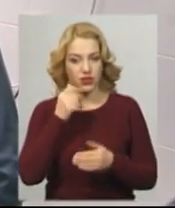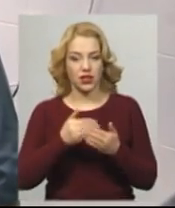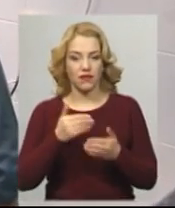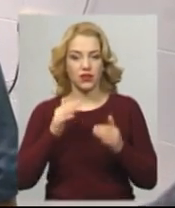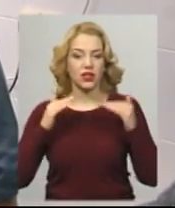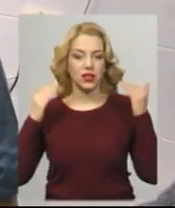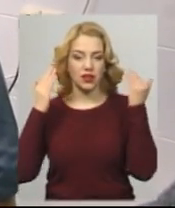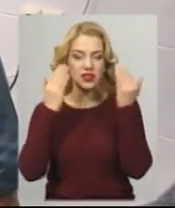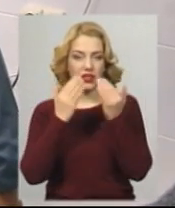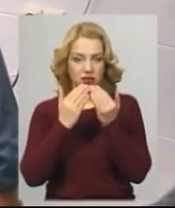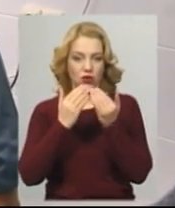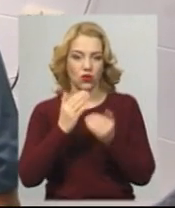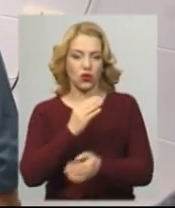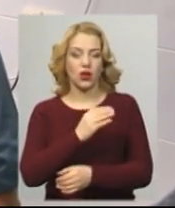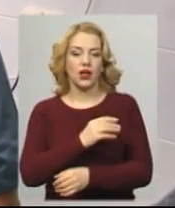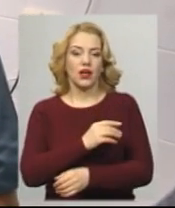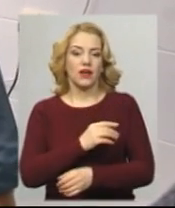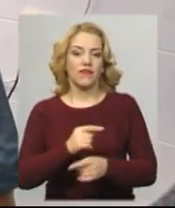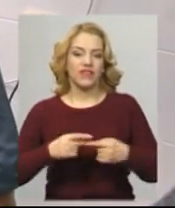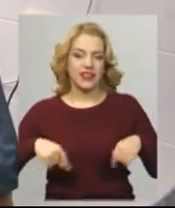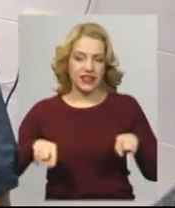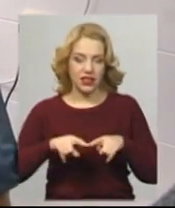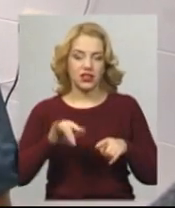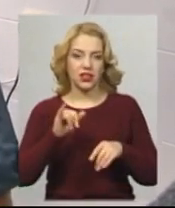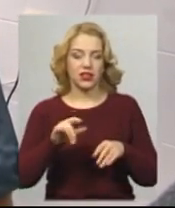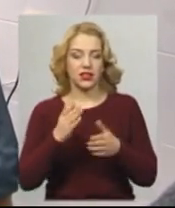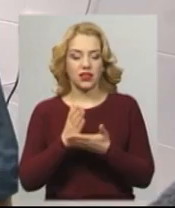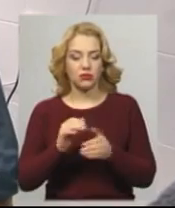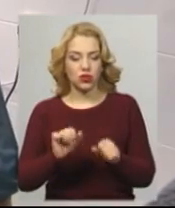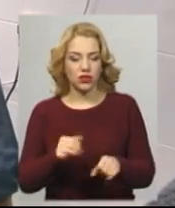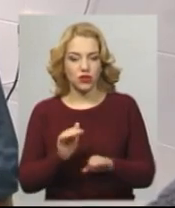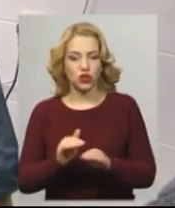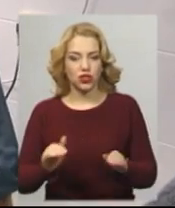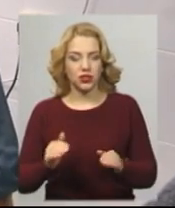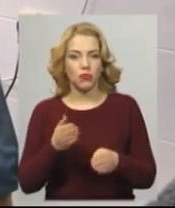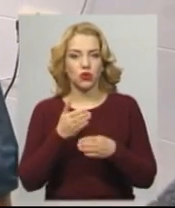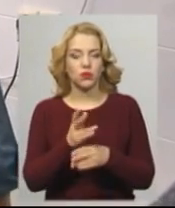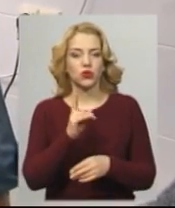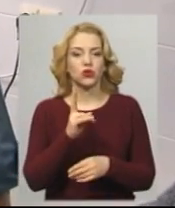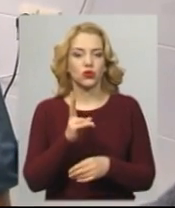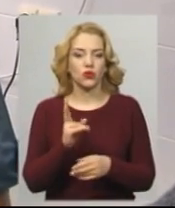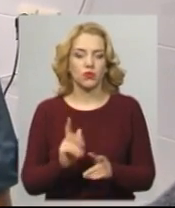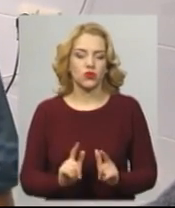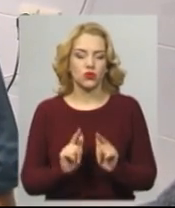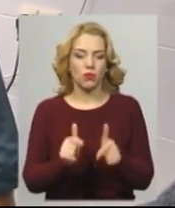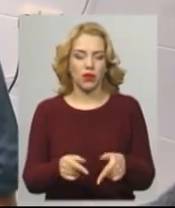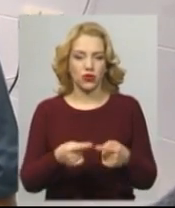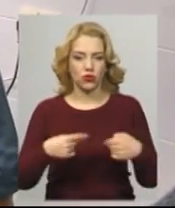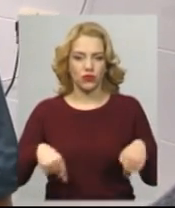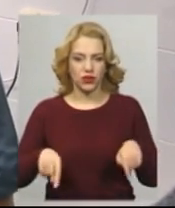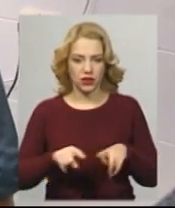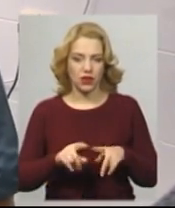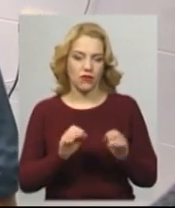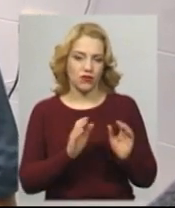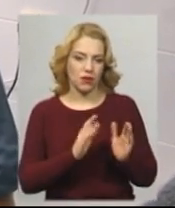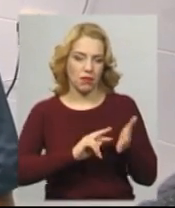реанімаційного відділення. Є можливість допомогти тим дітям, які поступають в відділення в ургентному